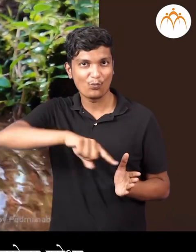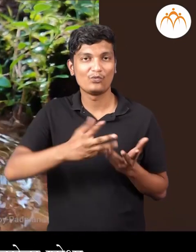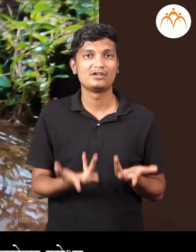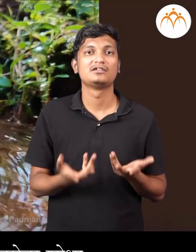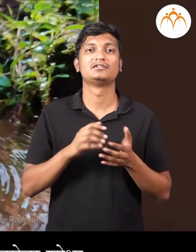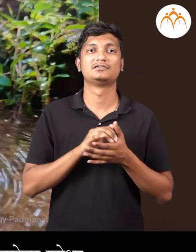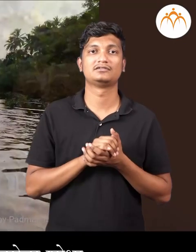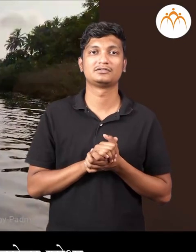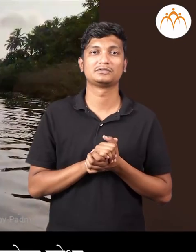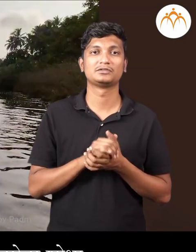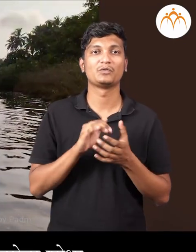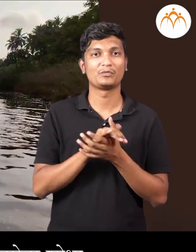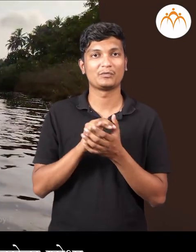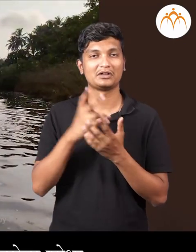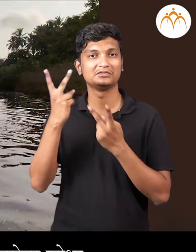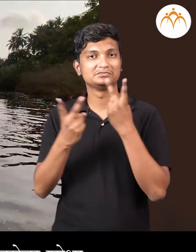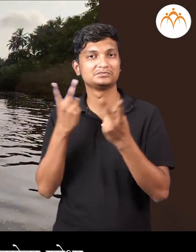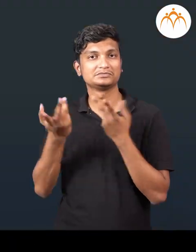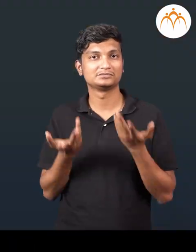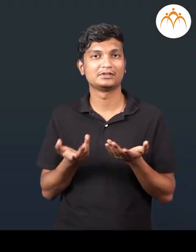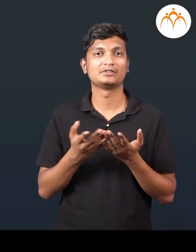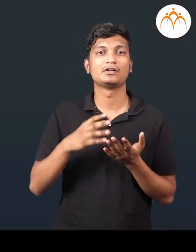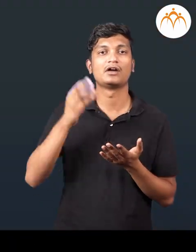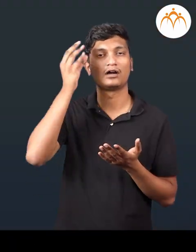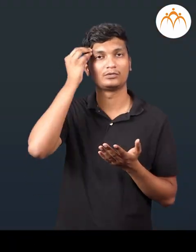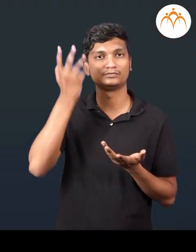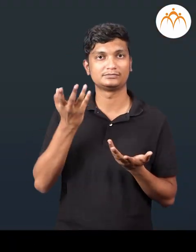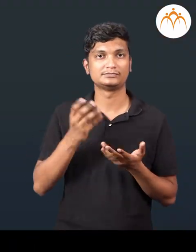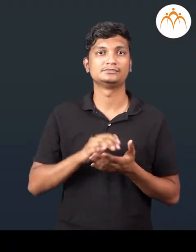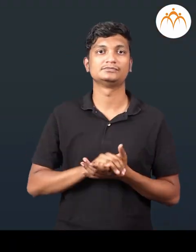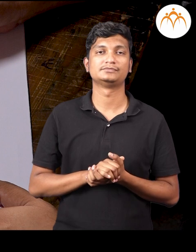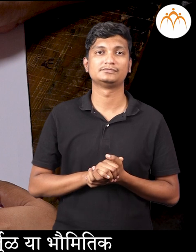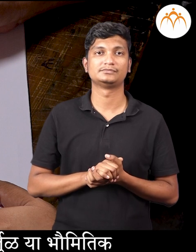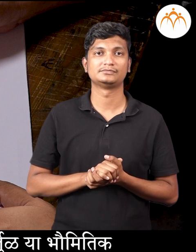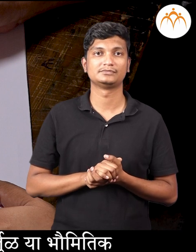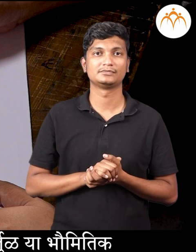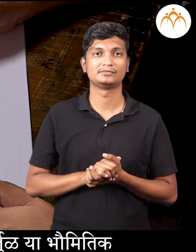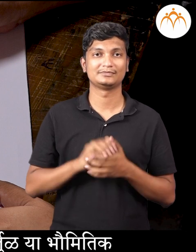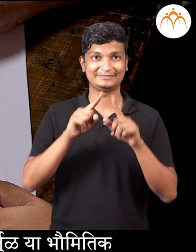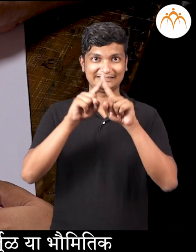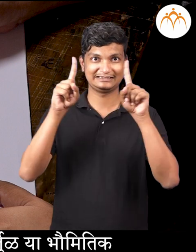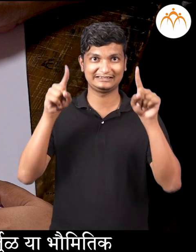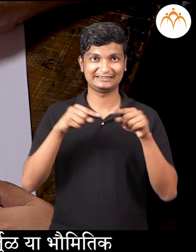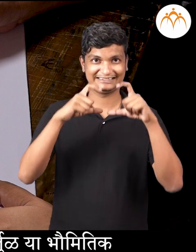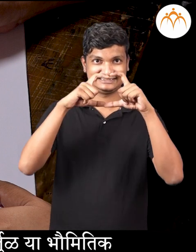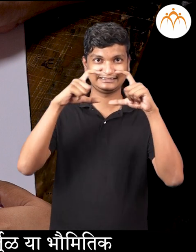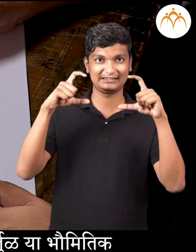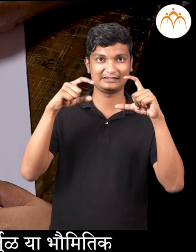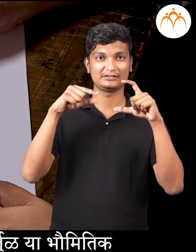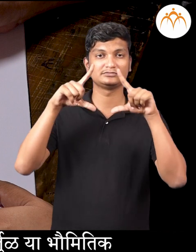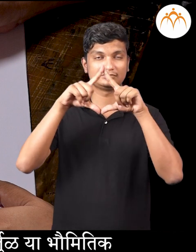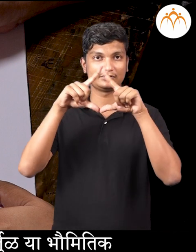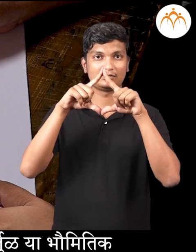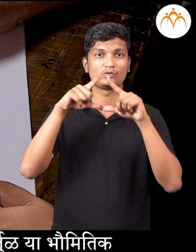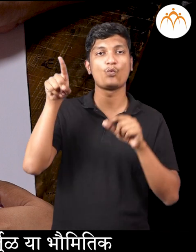तुमी पन आपले मित्र महित्री निंबरोर हे शोधा, आपन काई शिकलो, आपन चावरस, आयत,